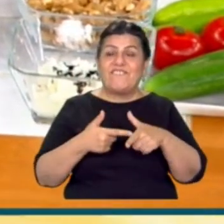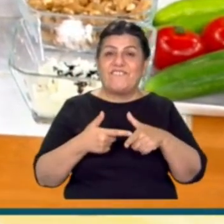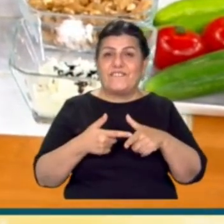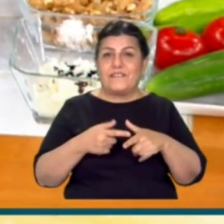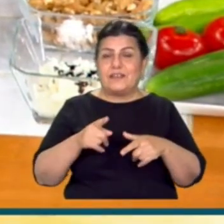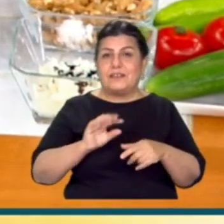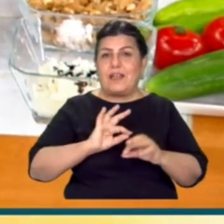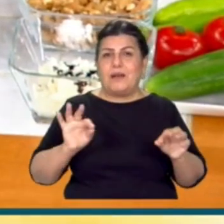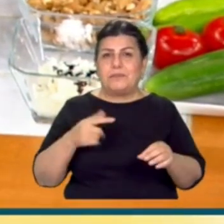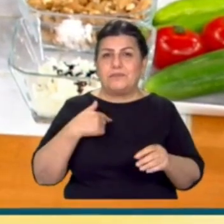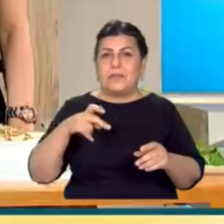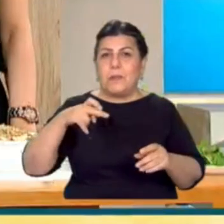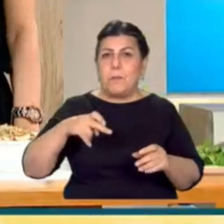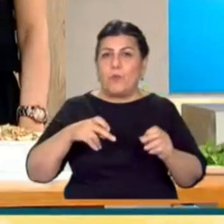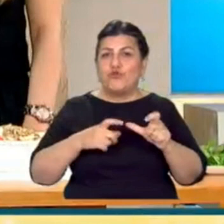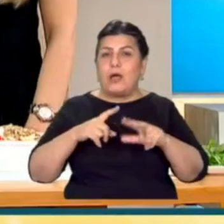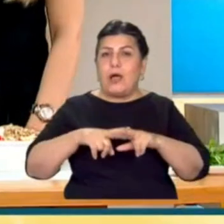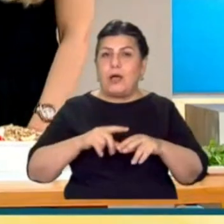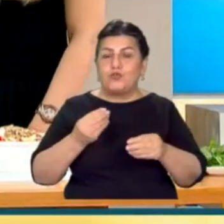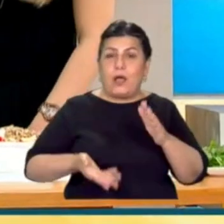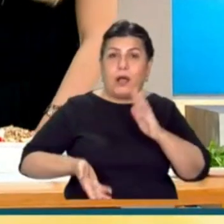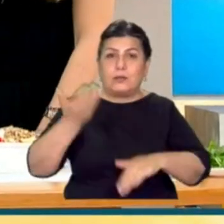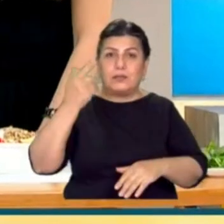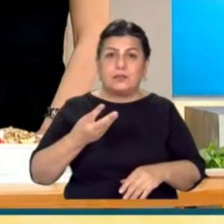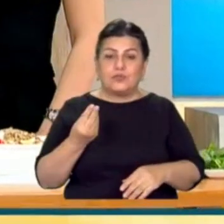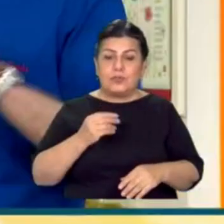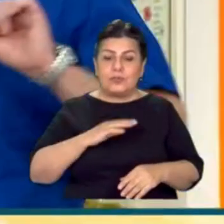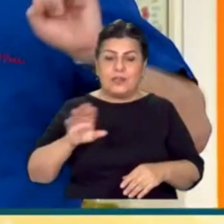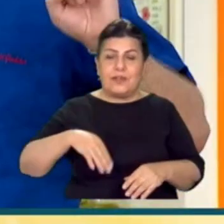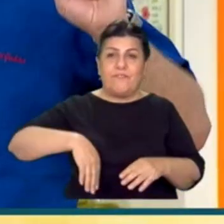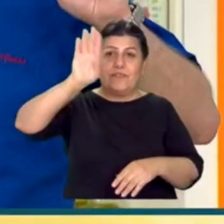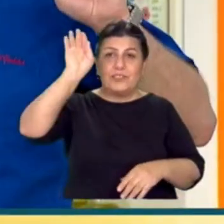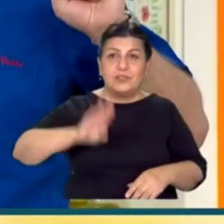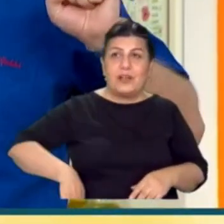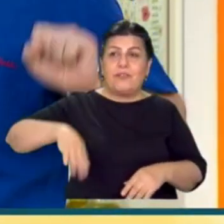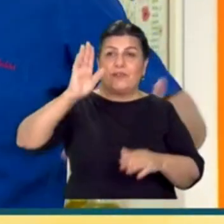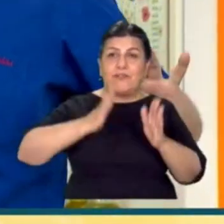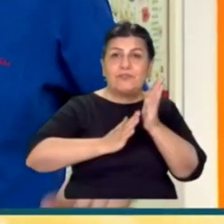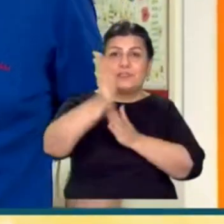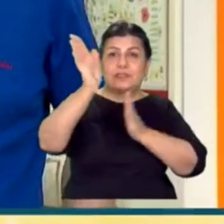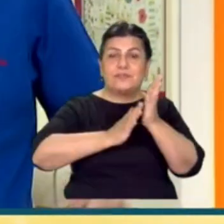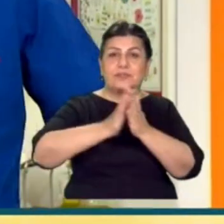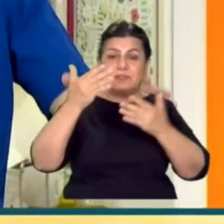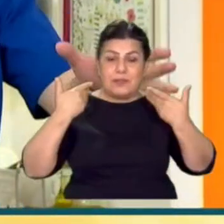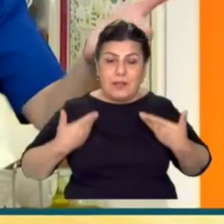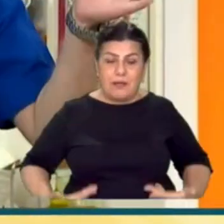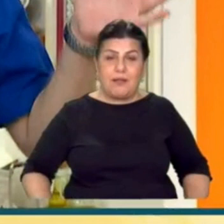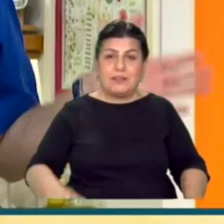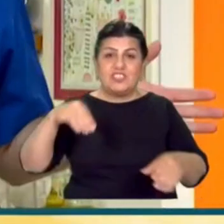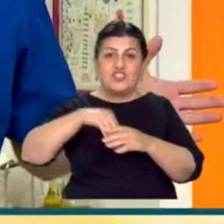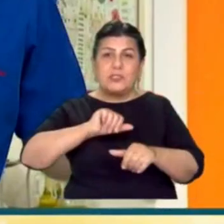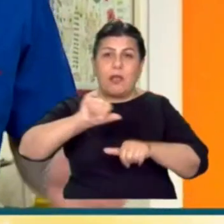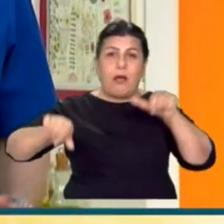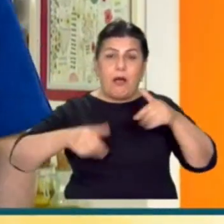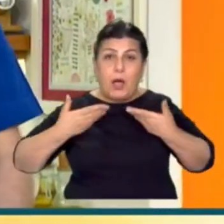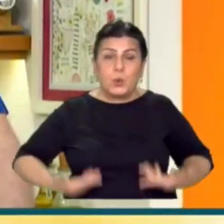Bence de öyle. Pozana kadar artarsa bir şekilde böyle fırçalıyor fırçalıyor. Sanki zimpara gibi vücuttaki bütün yağları çekip atabiliyor. Değil mi diyorum yani.